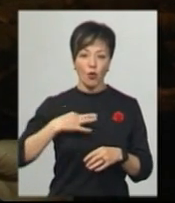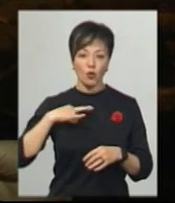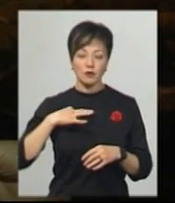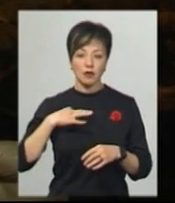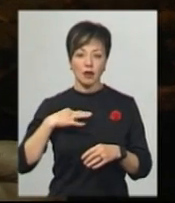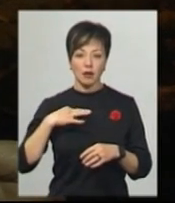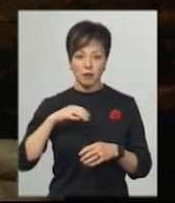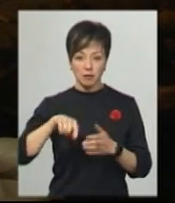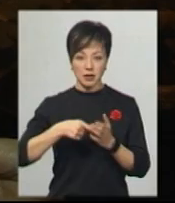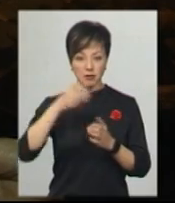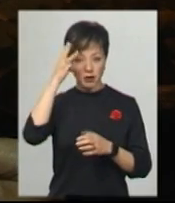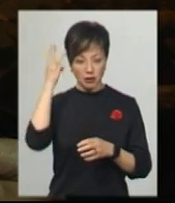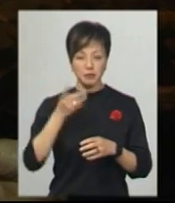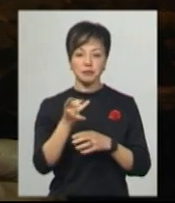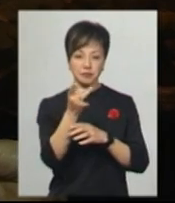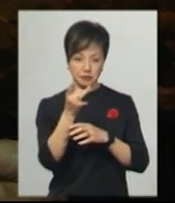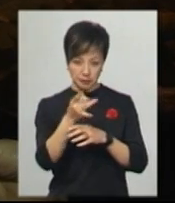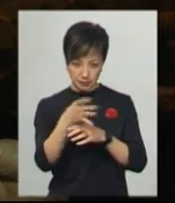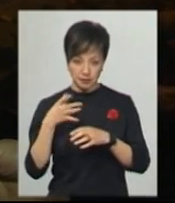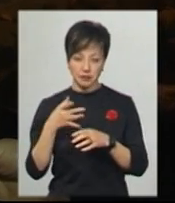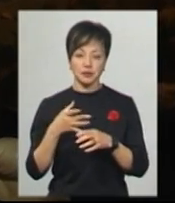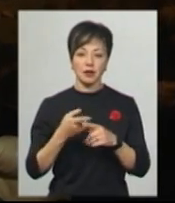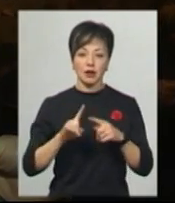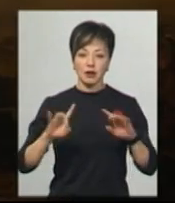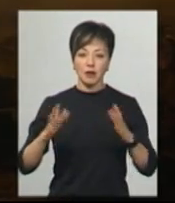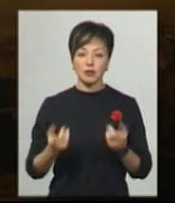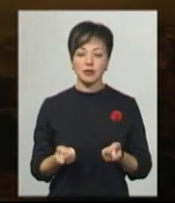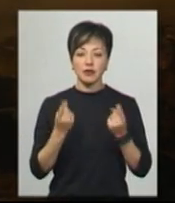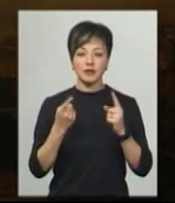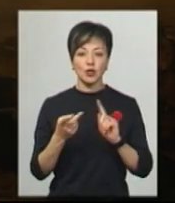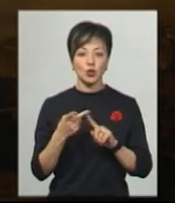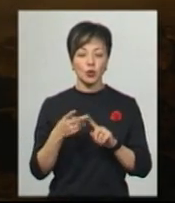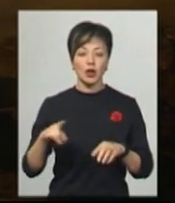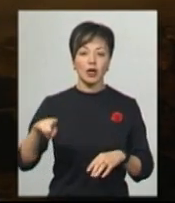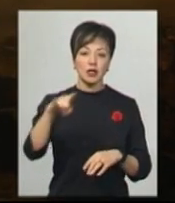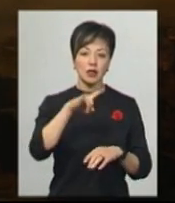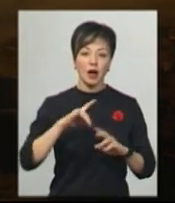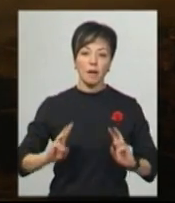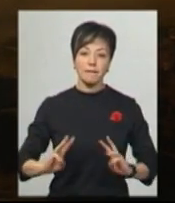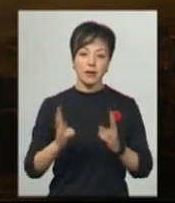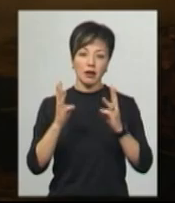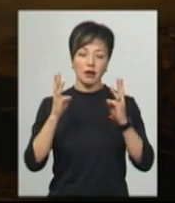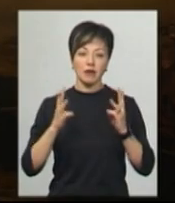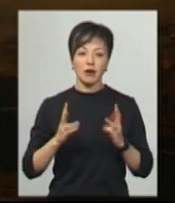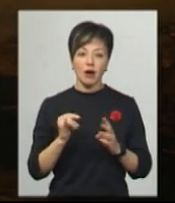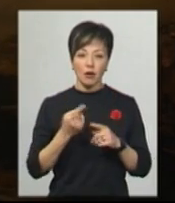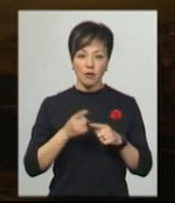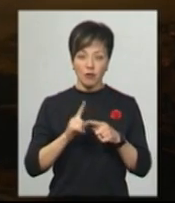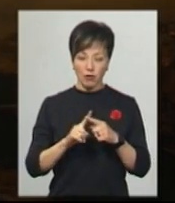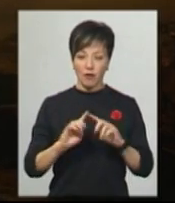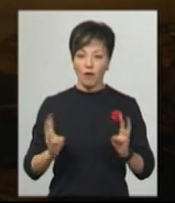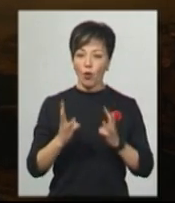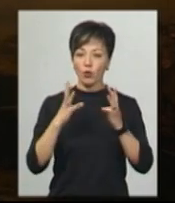у небо і ступив у двобій. Він збив німецький літак. Раптом з'явився другий. Літак вже палав, вогонь сягав кабіни, але